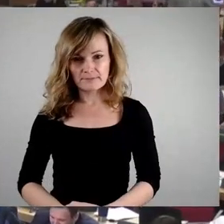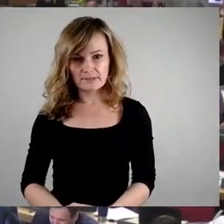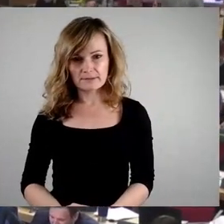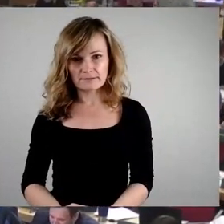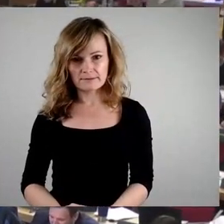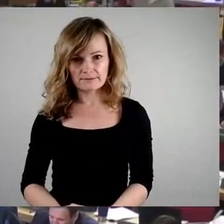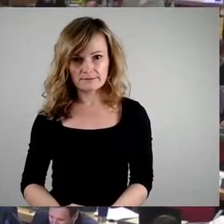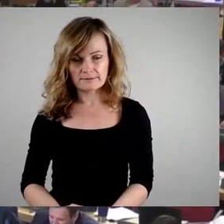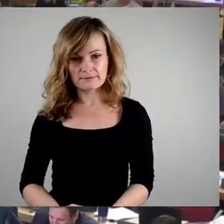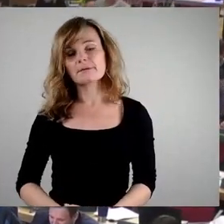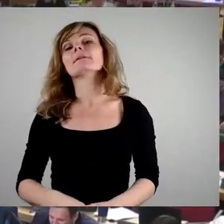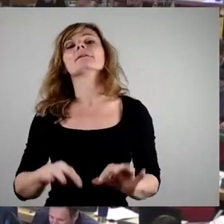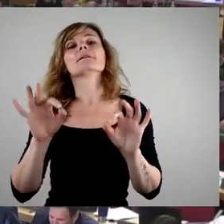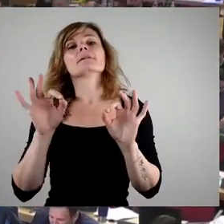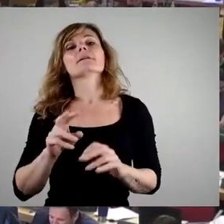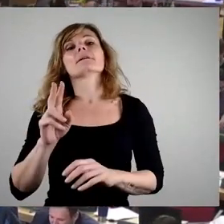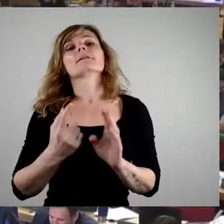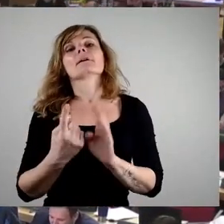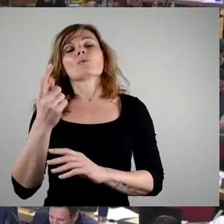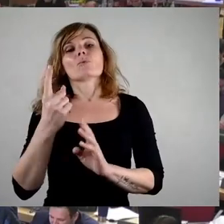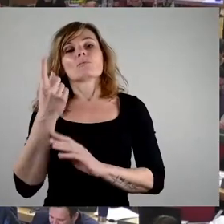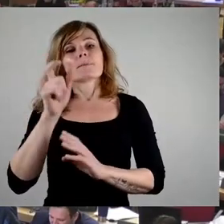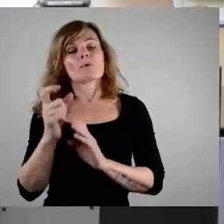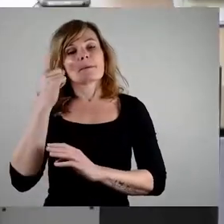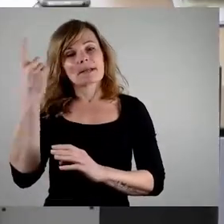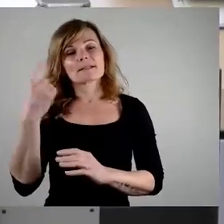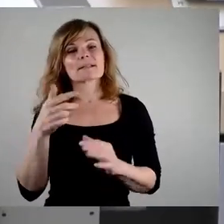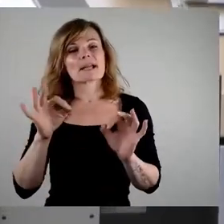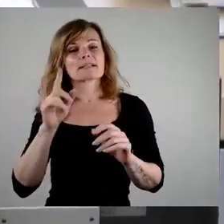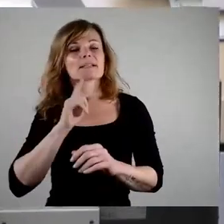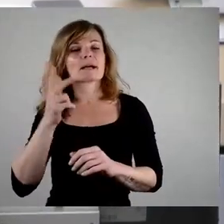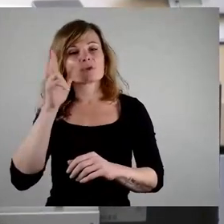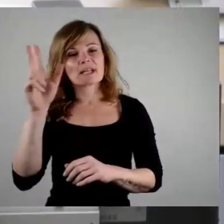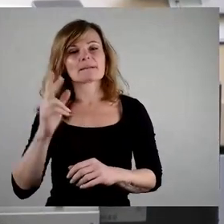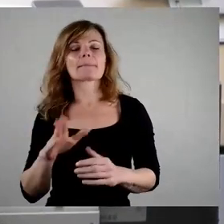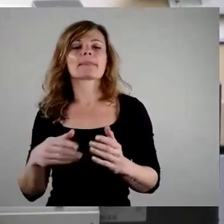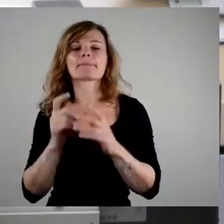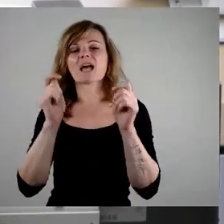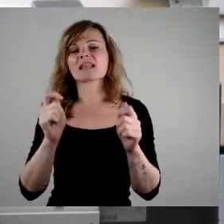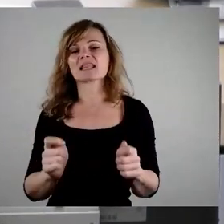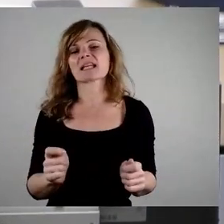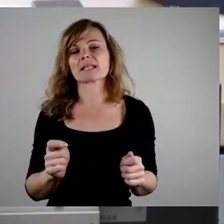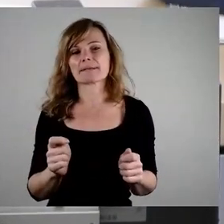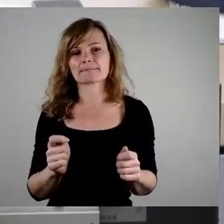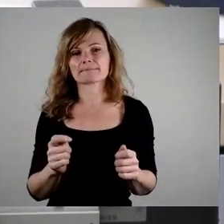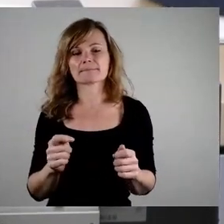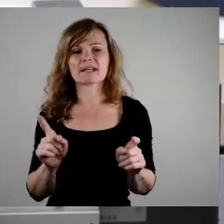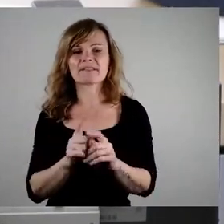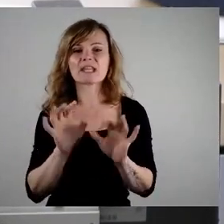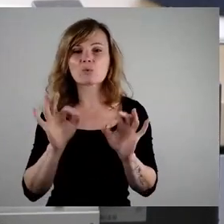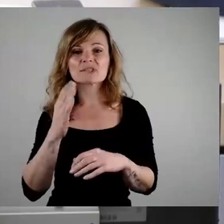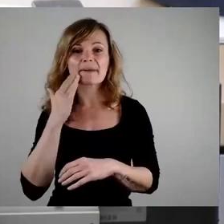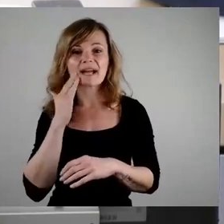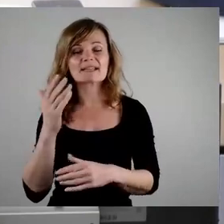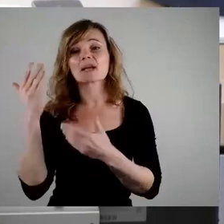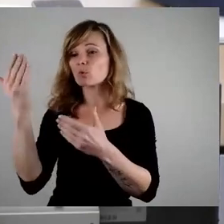Ja, sehr geehrter Herr Bürgermeister, sehr geehrte Damen und Herren. Es gibt ja so Anträge, die sind dann schon so wie gute Bekannte. Sie grüßen